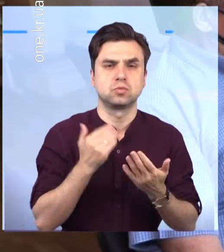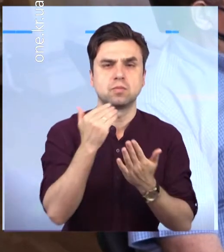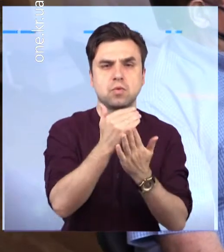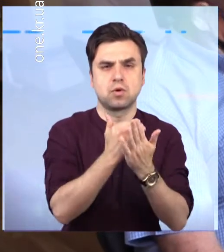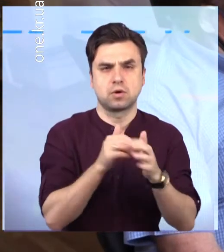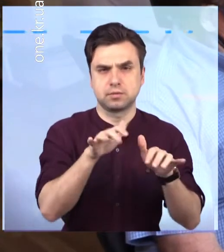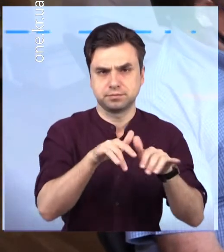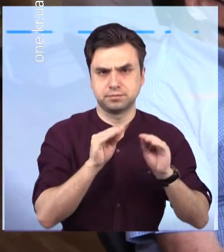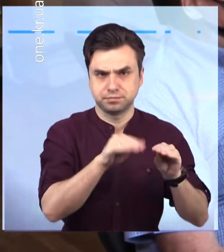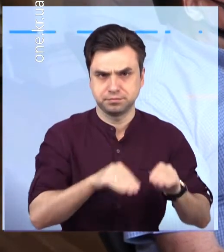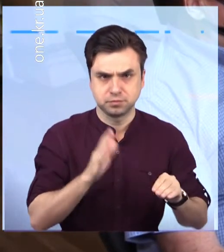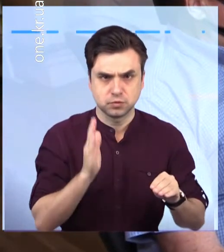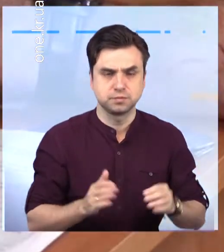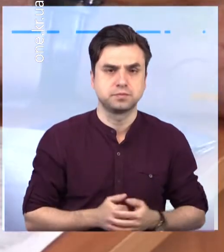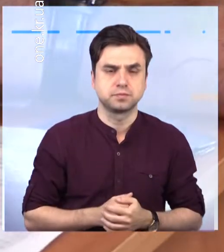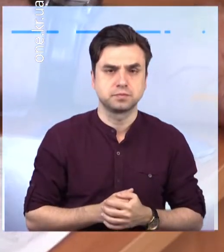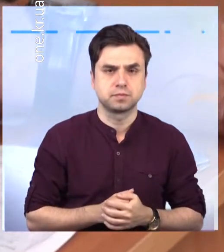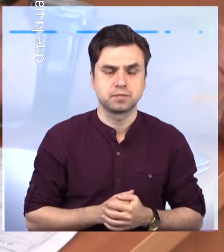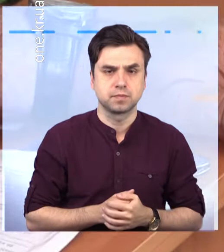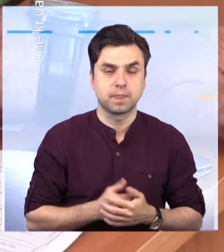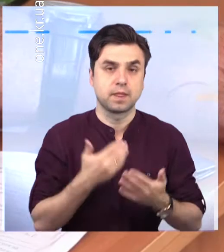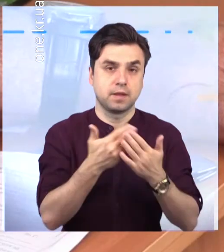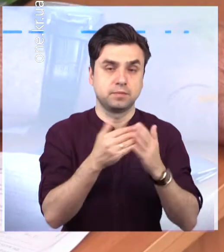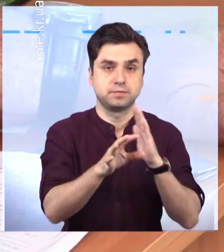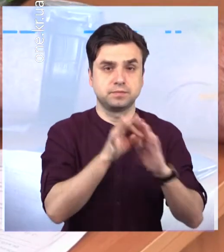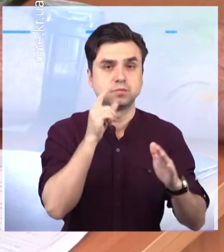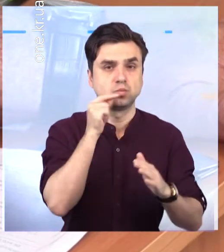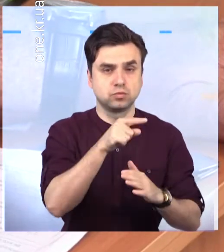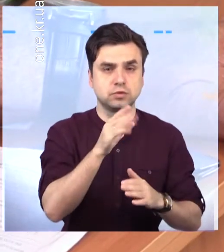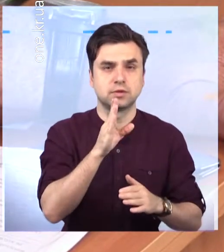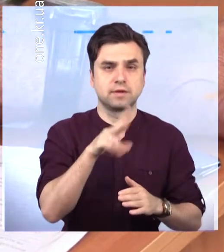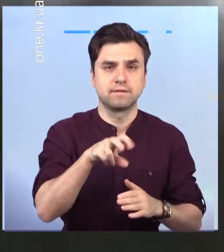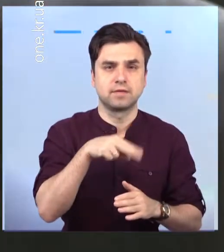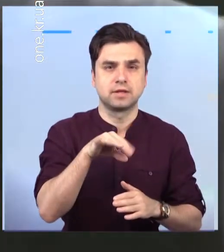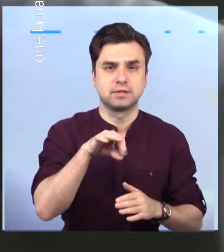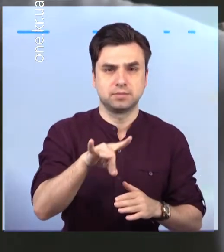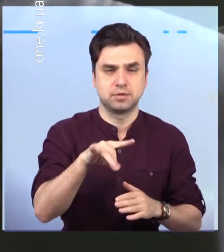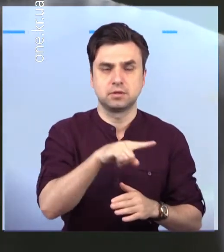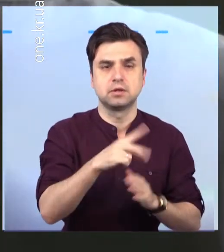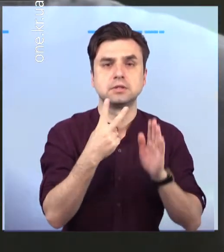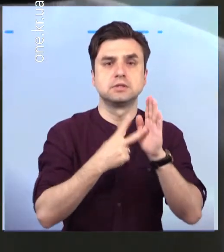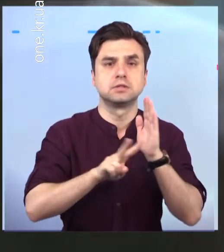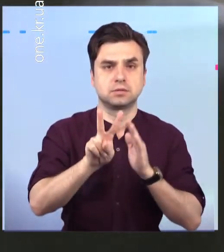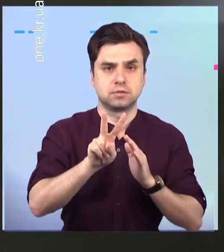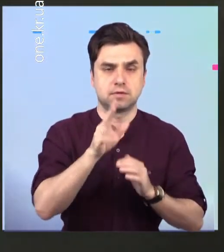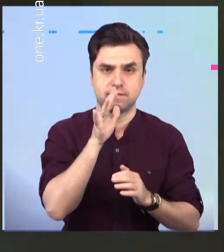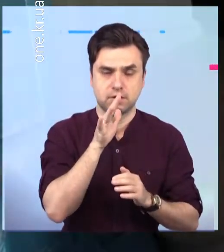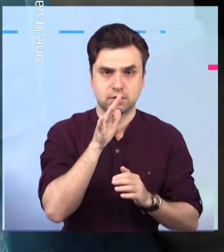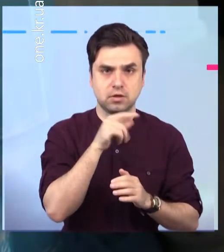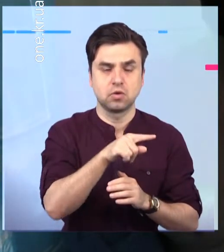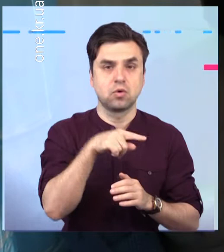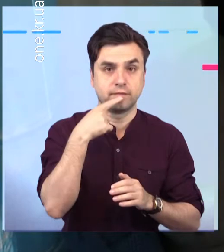розрішаю вам вакцину вакцинації. Прошу? Одним із бажаючих отримати вакцину від ковіду був і Володимир Іванович, чоловіку 82